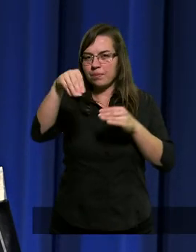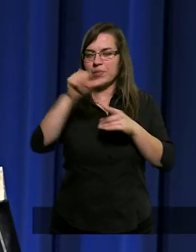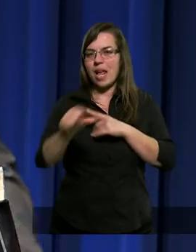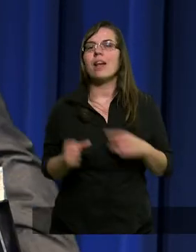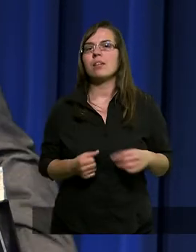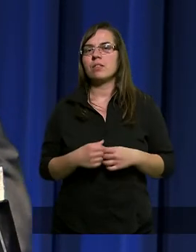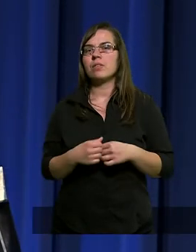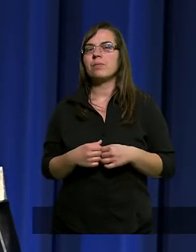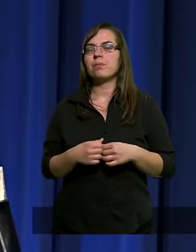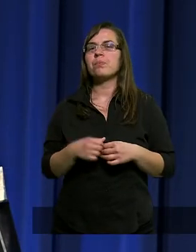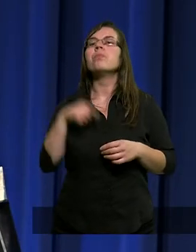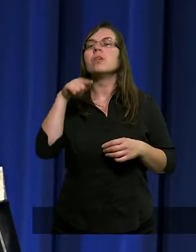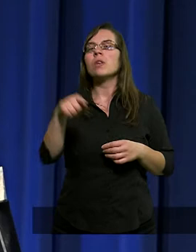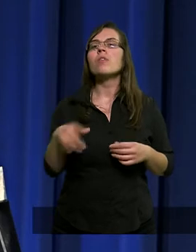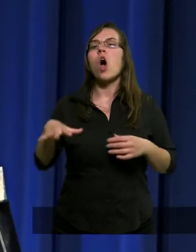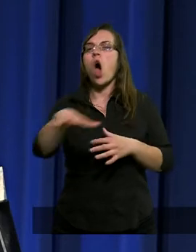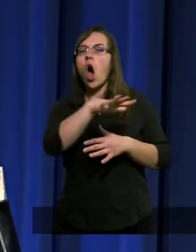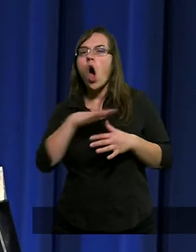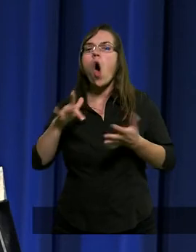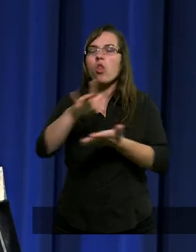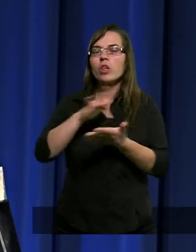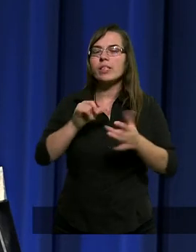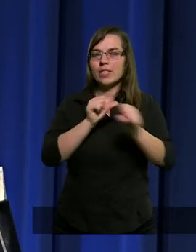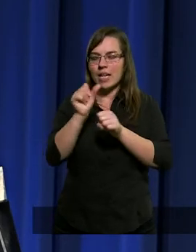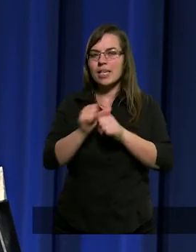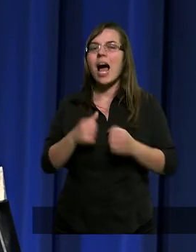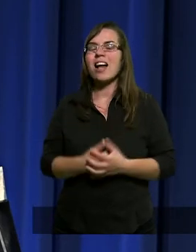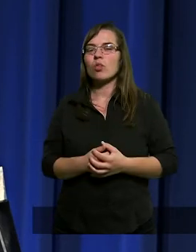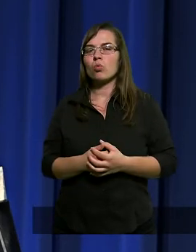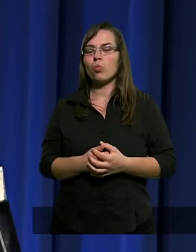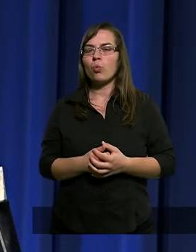No, wszedł w otoczeniu jedenastu.